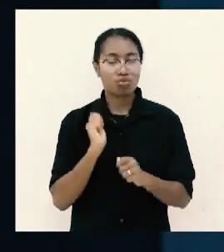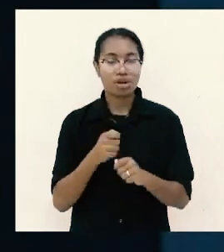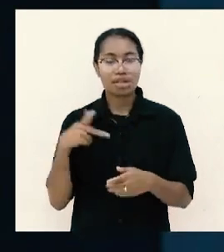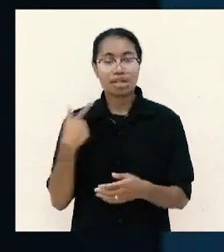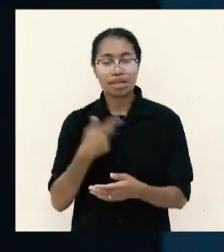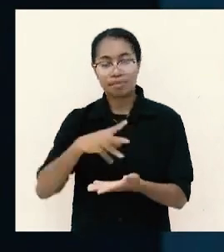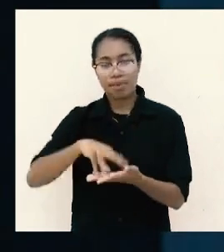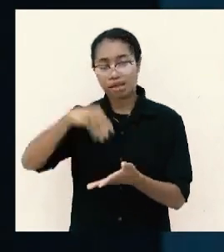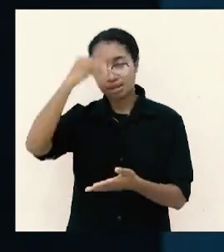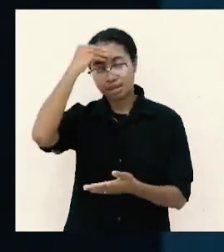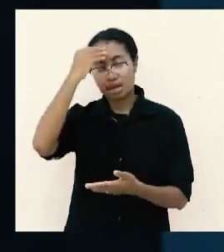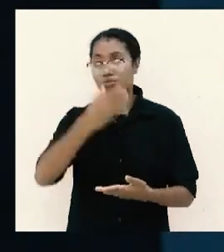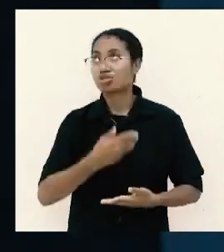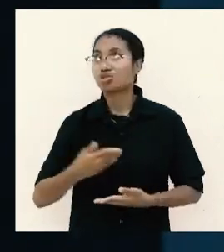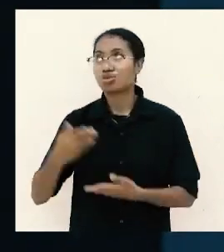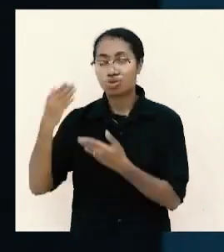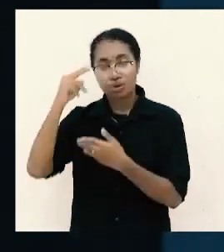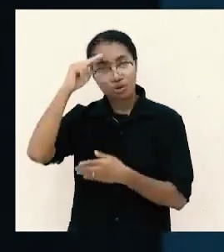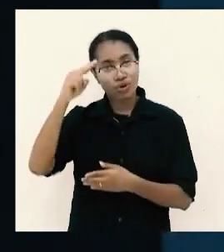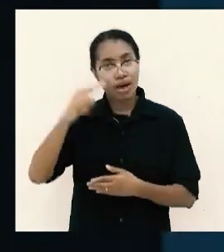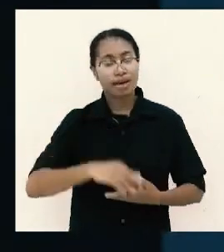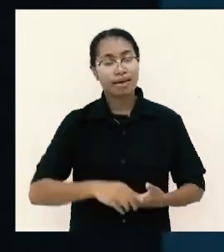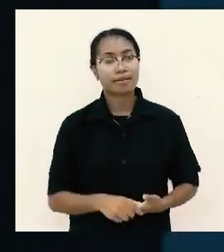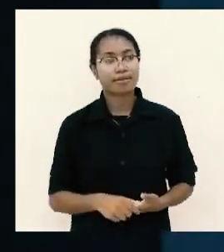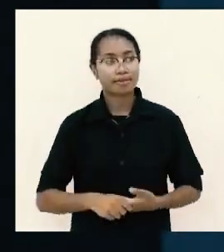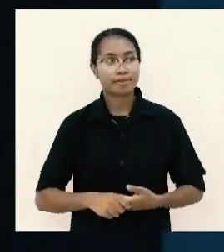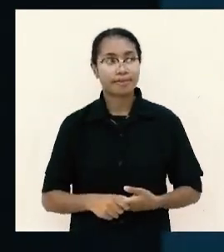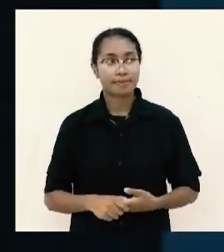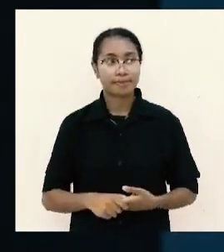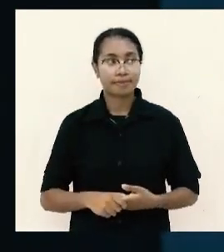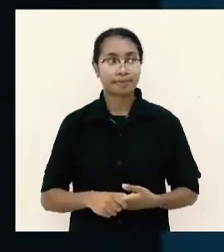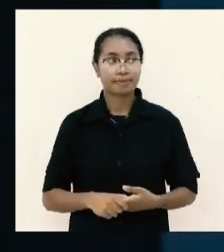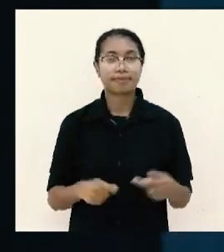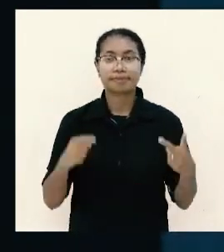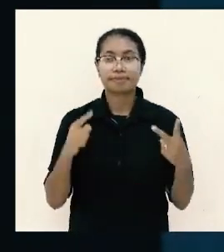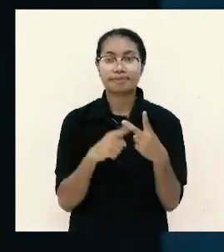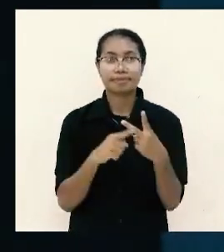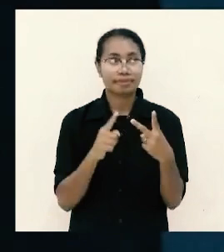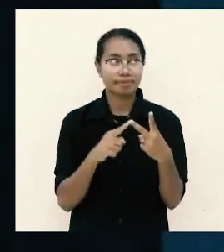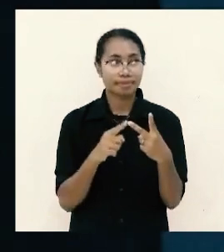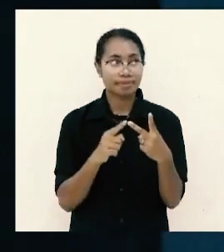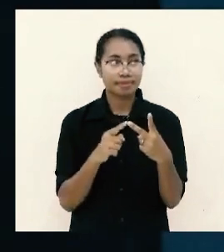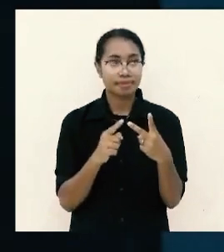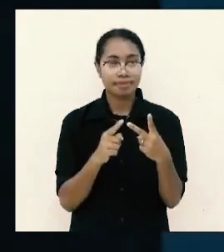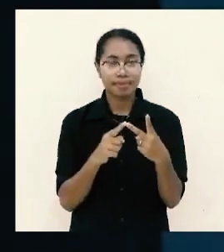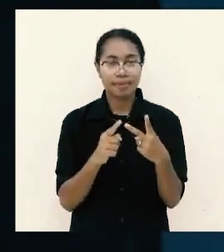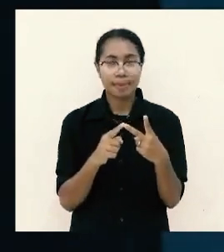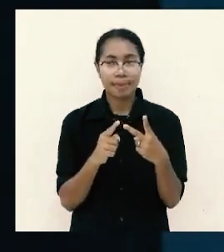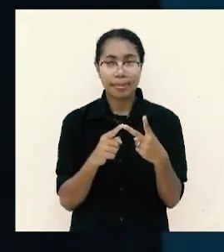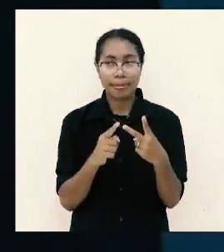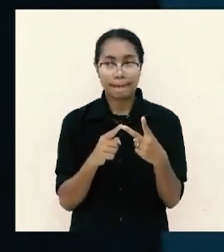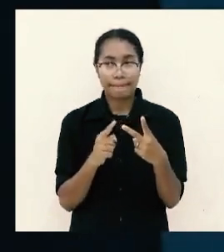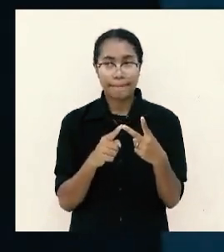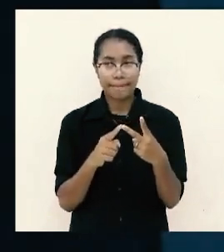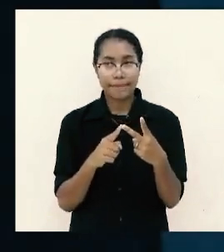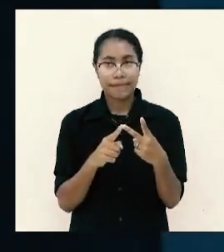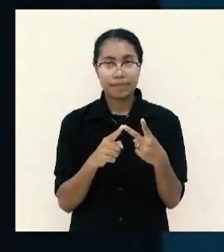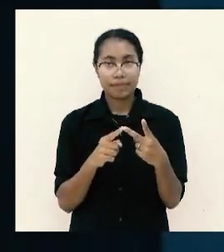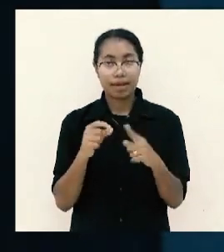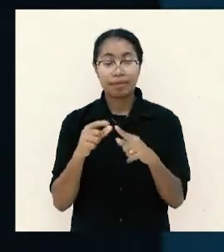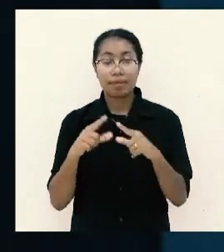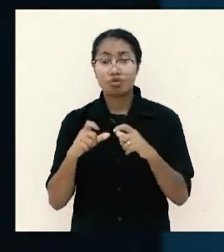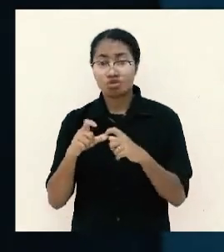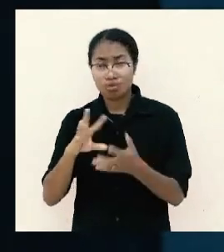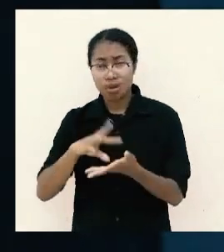bersyukur pada Tuhan kedua saudara Paulus bilang belajar jadi puas tapi ternyata